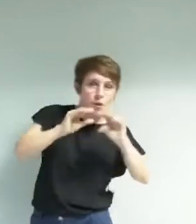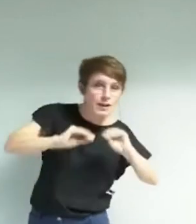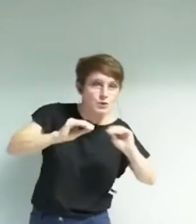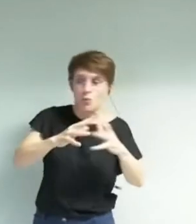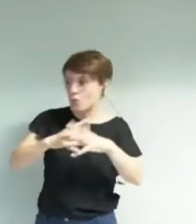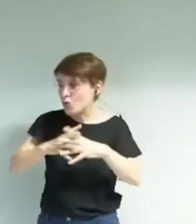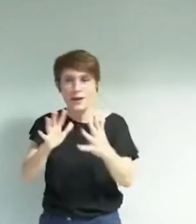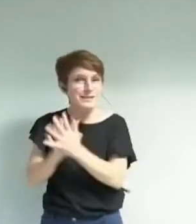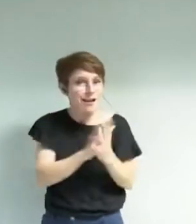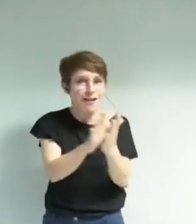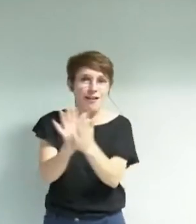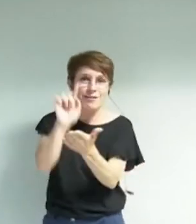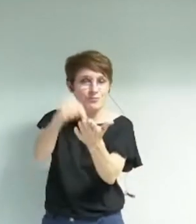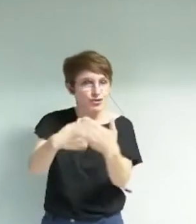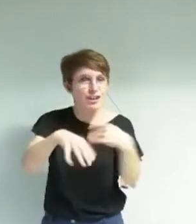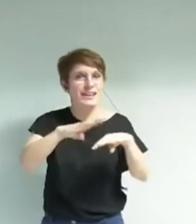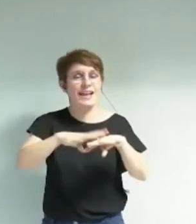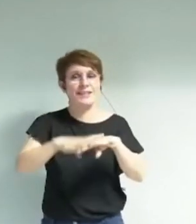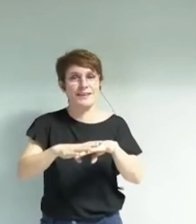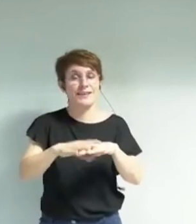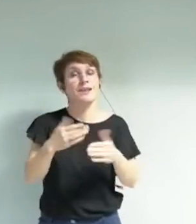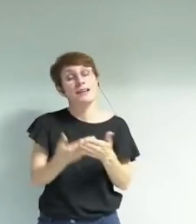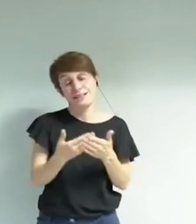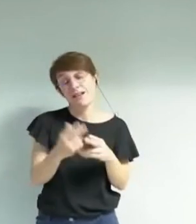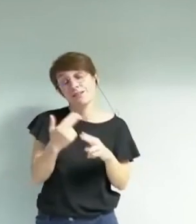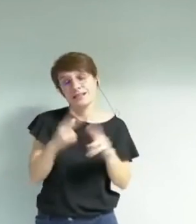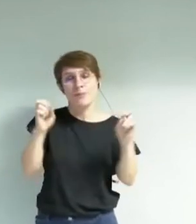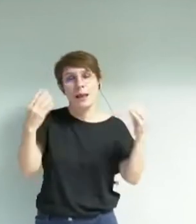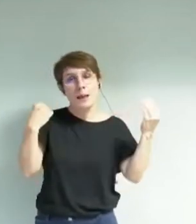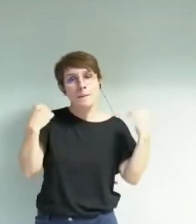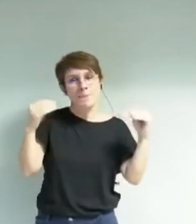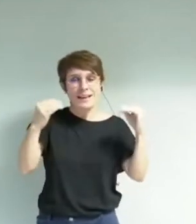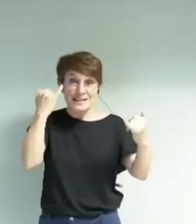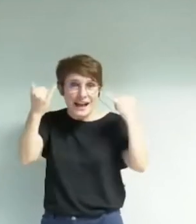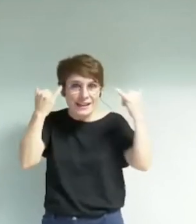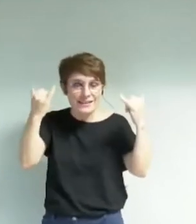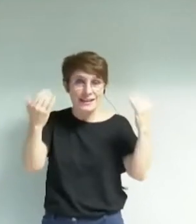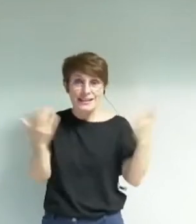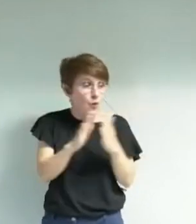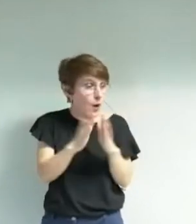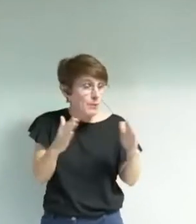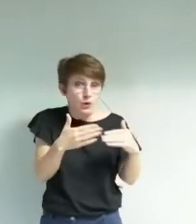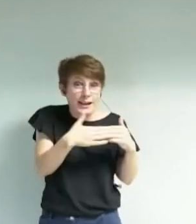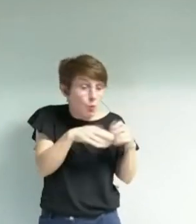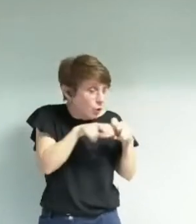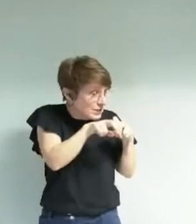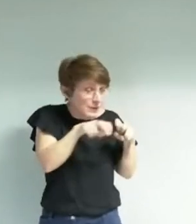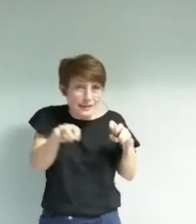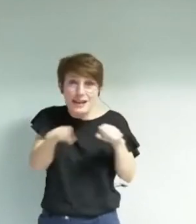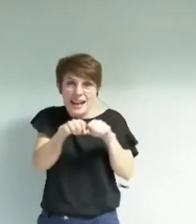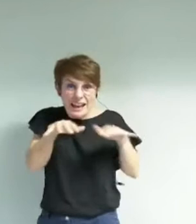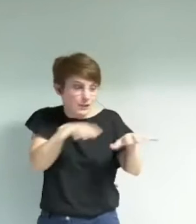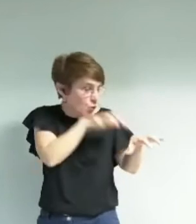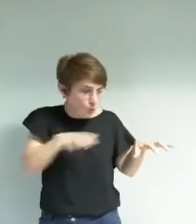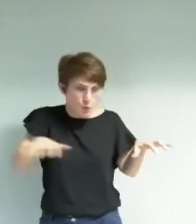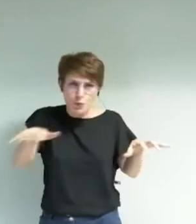loisirs au cœur d'un quartier. Ces boutiques à idées sont en fait des bibliothèques de proximité organisées en réseau, nées au